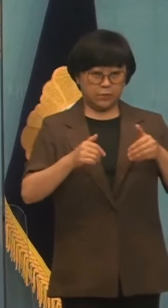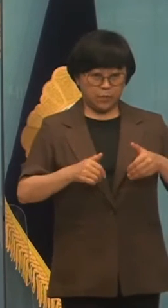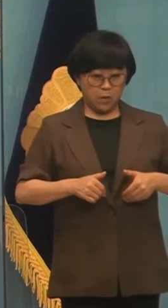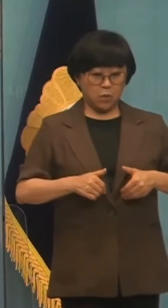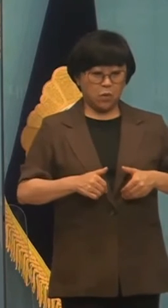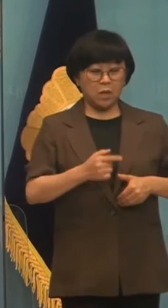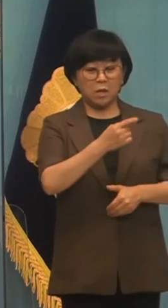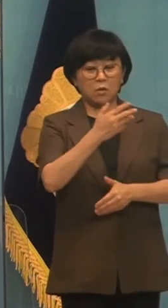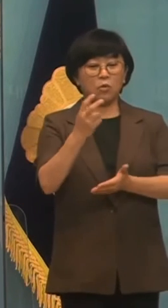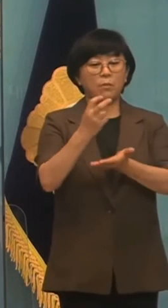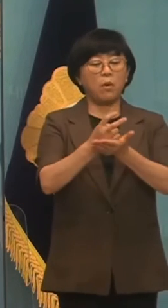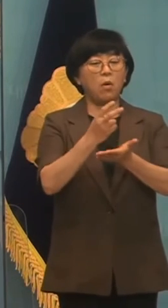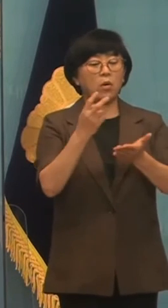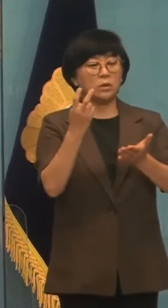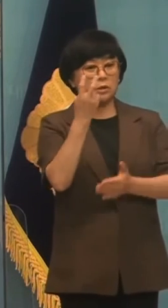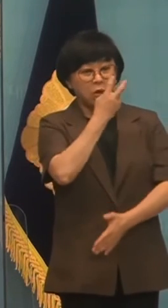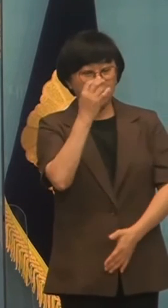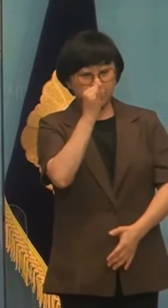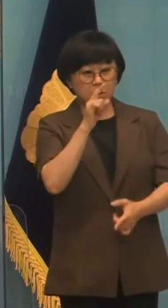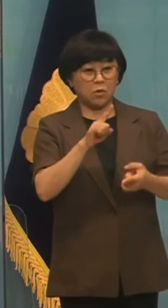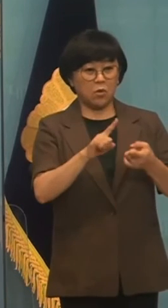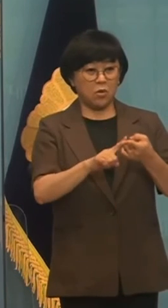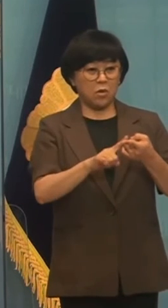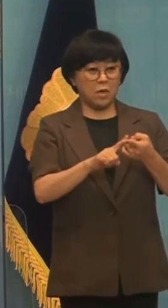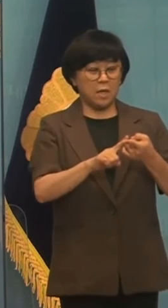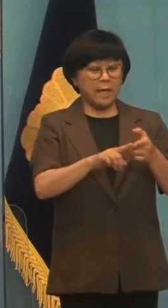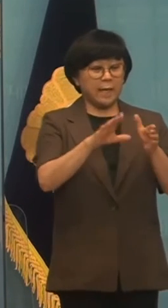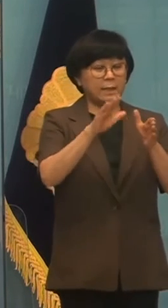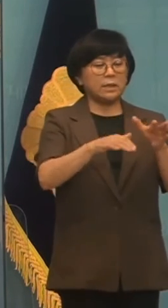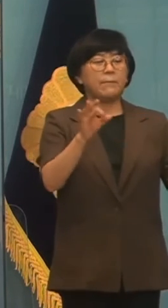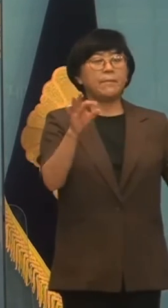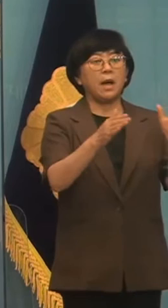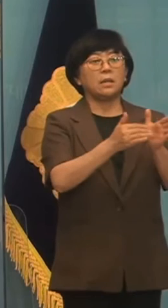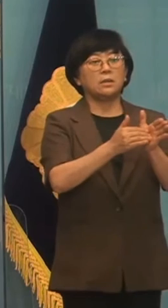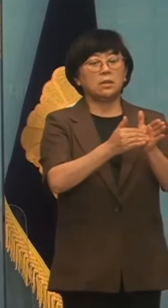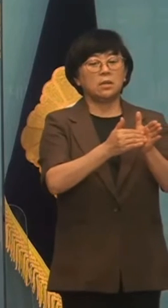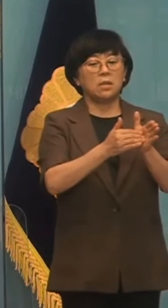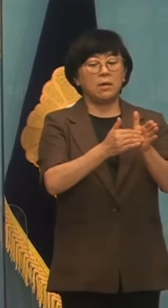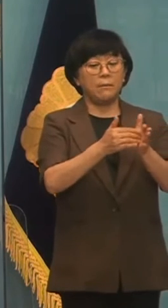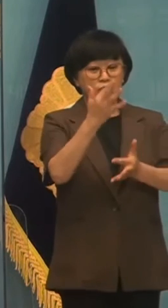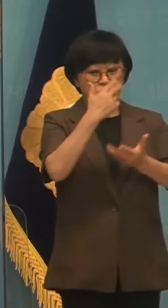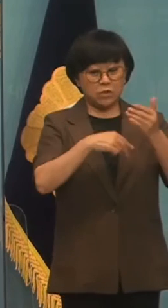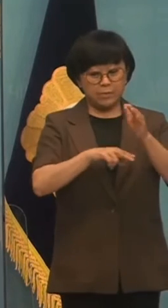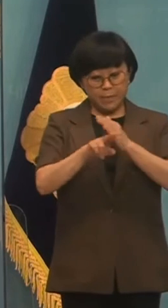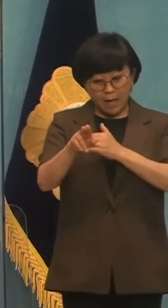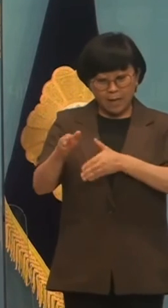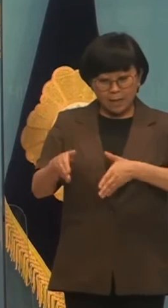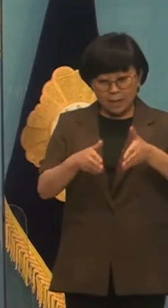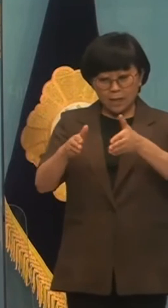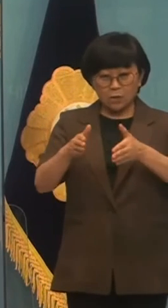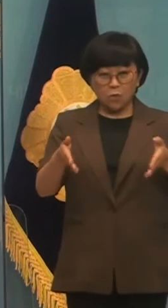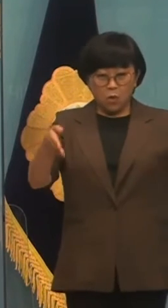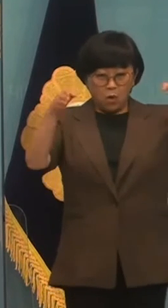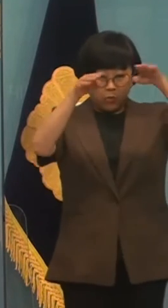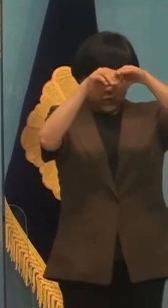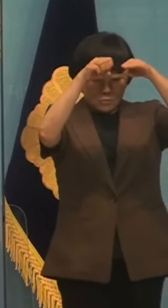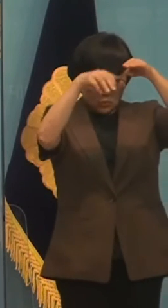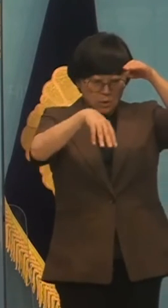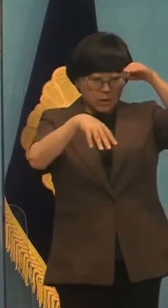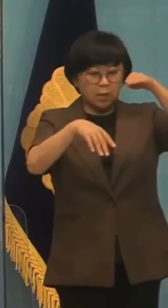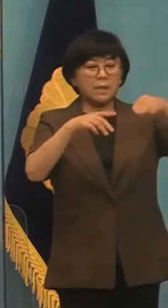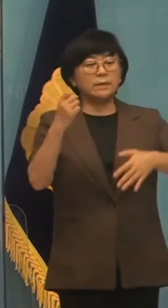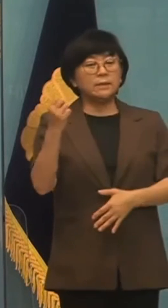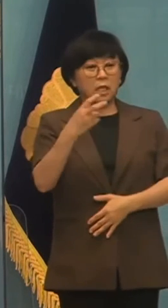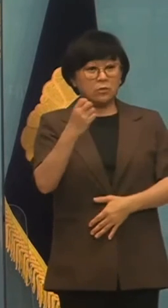소방법 점검이 되더라도 한 대일 뿐이고 화재의 필요 확보와 스프링폴로 작동 등 상시적 안전